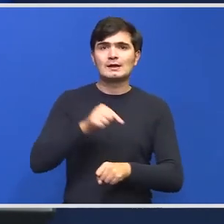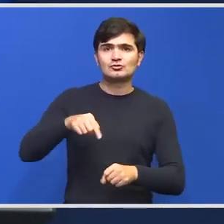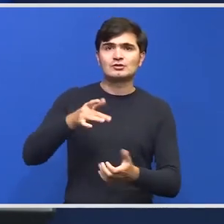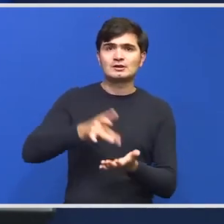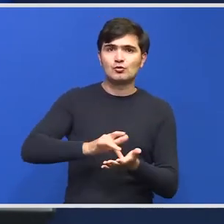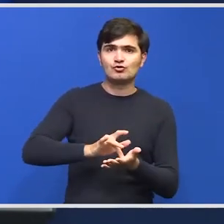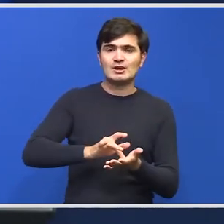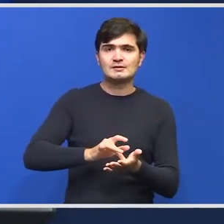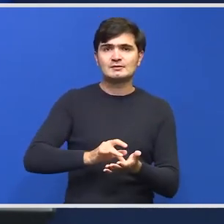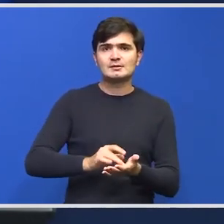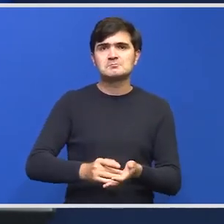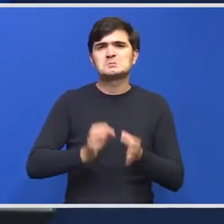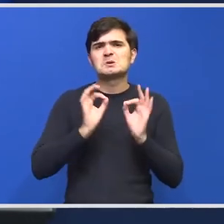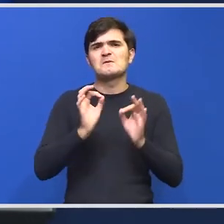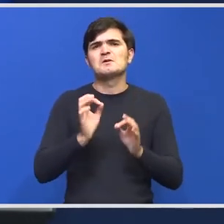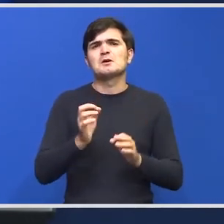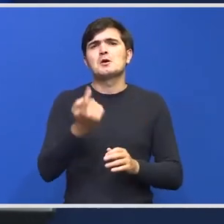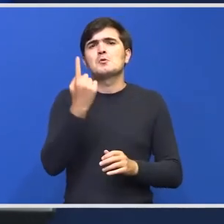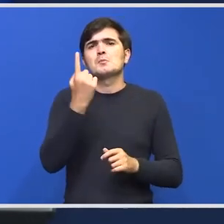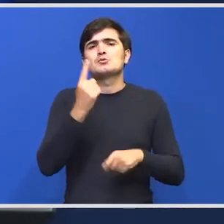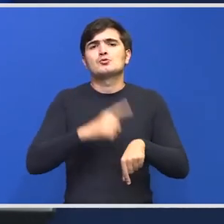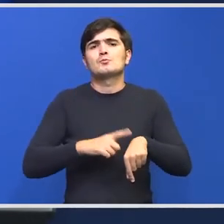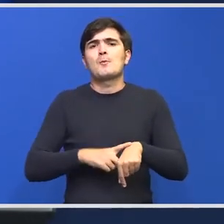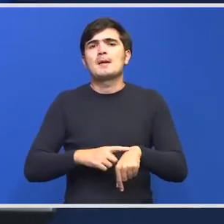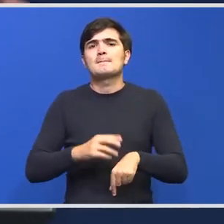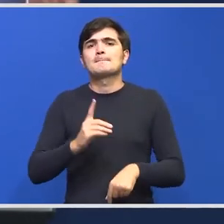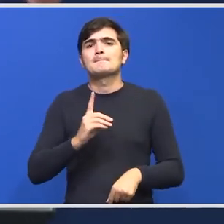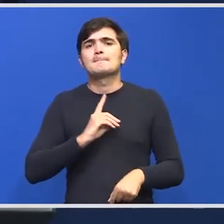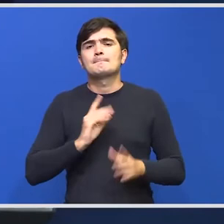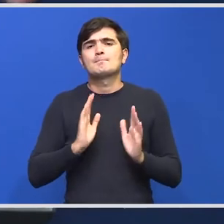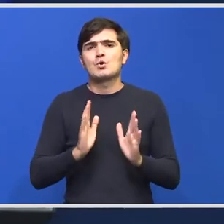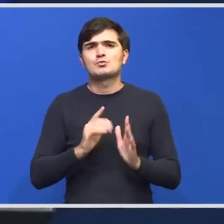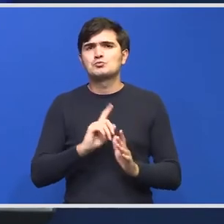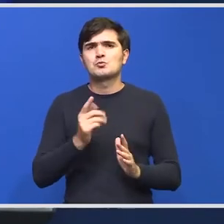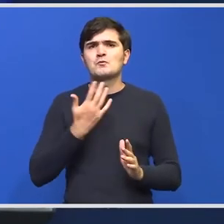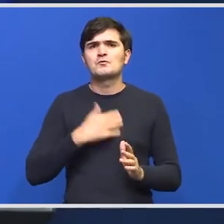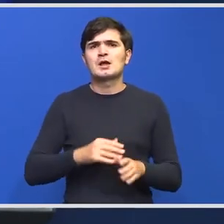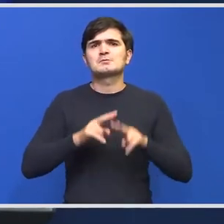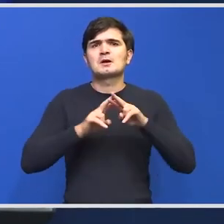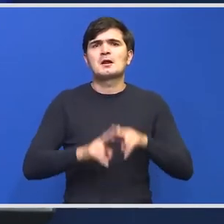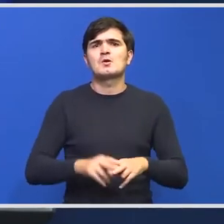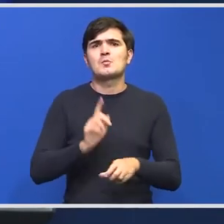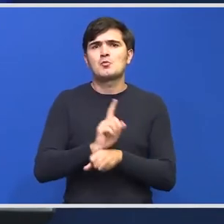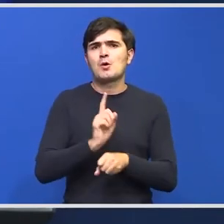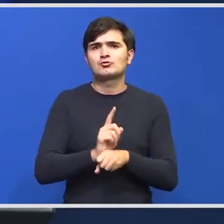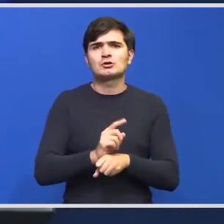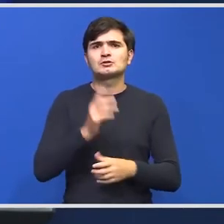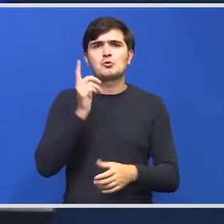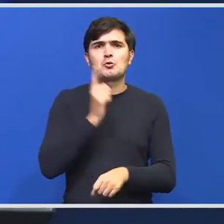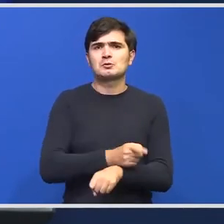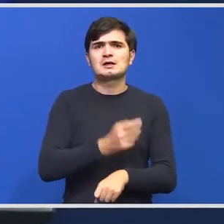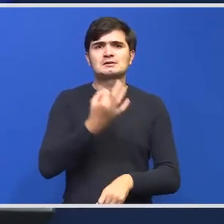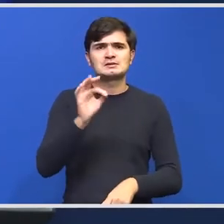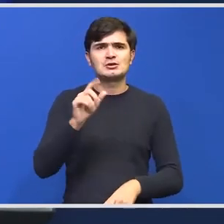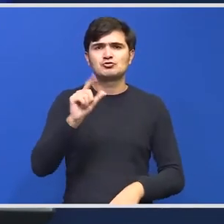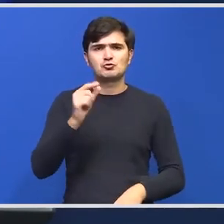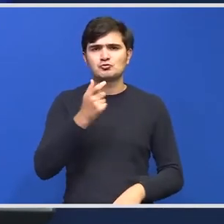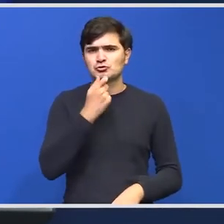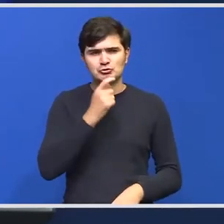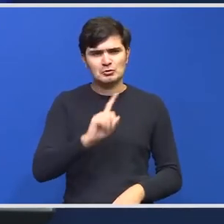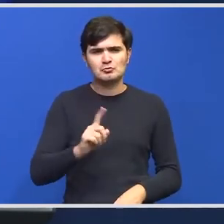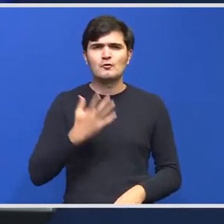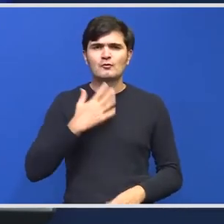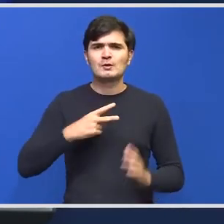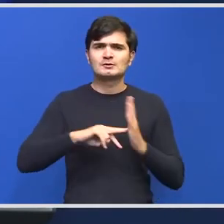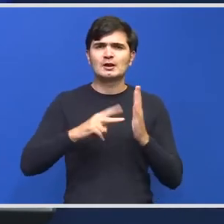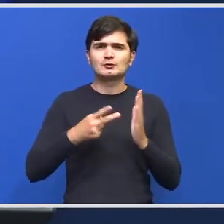urgență să fie doar una de moment adică să nu ne ducem cu ordonanța asta 10-20 de ani să sperăm că rezolvăm situația aceasta